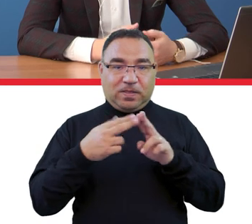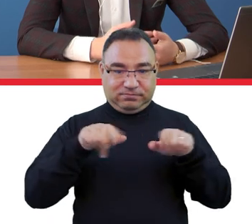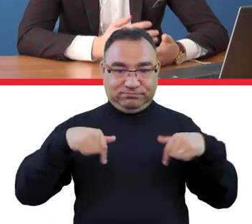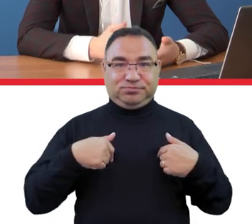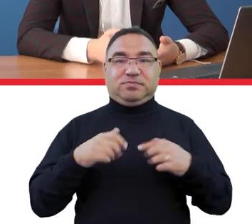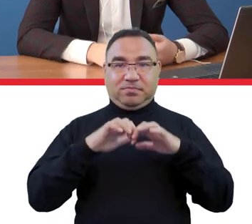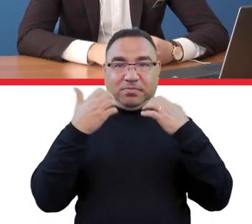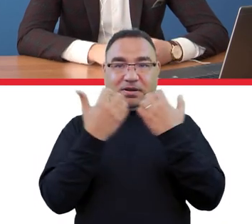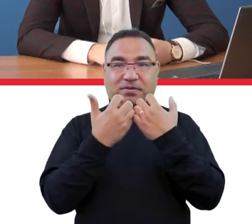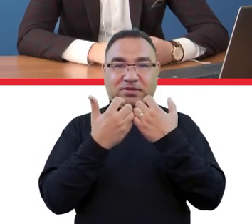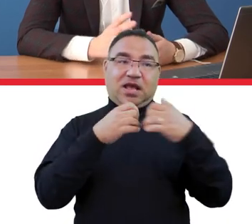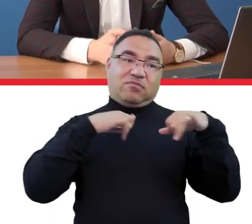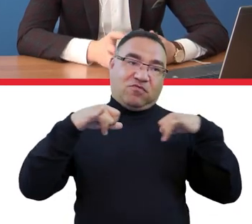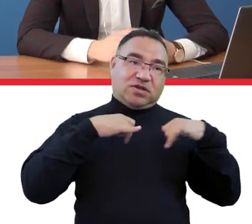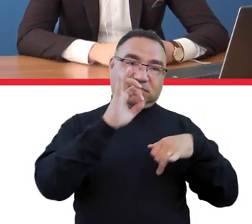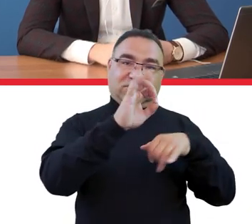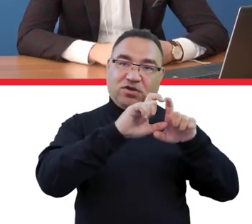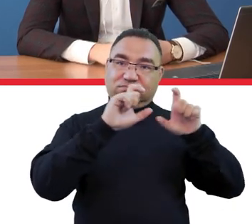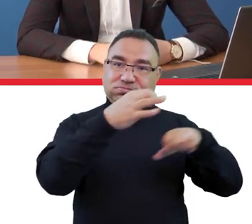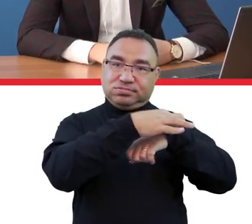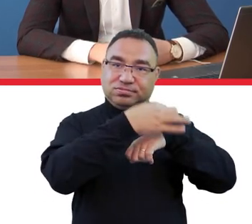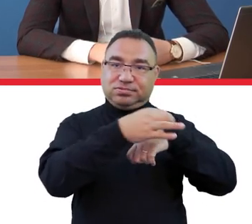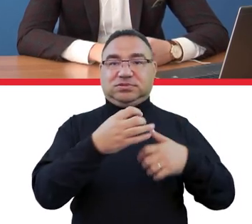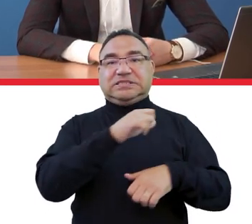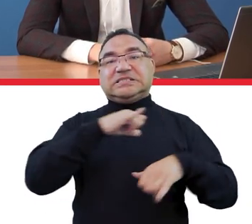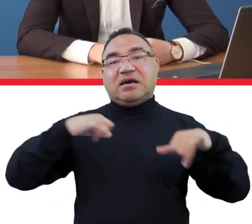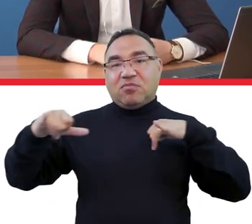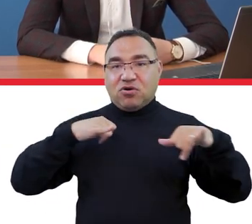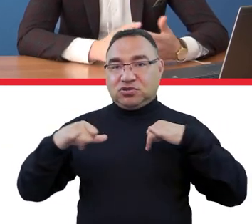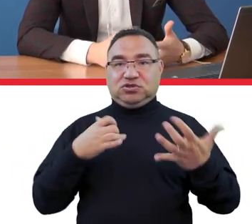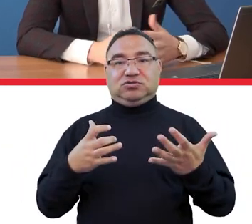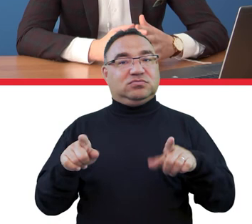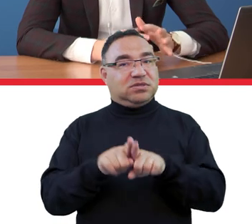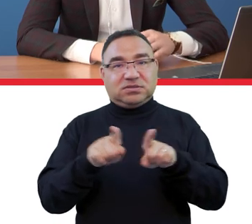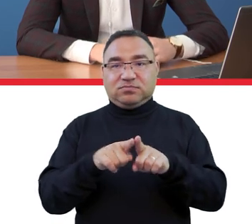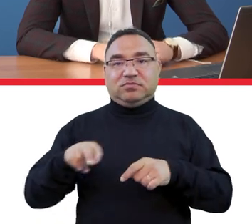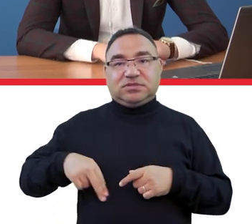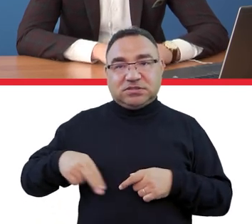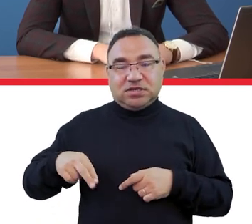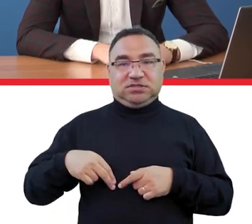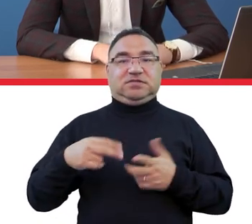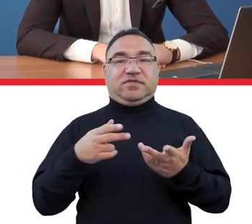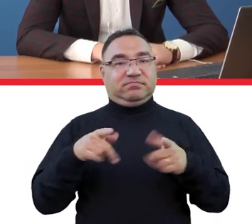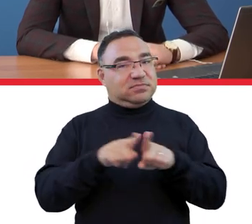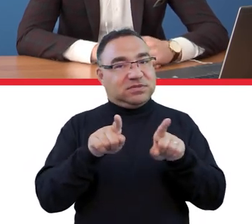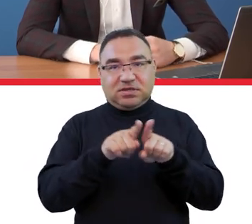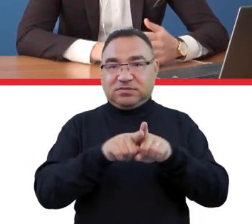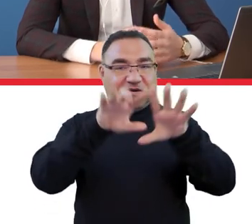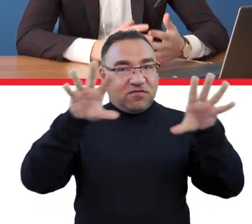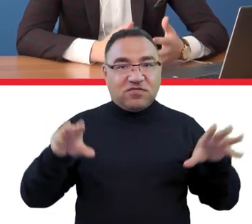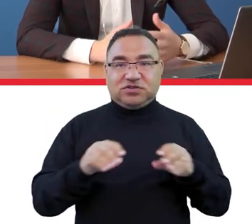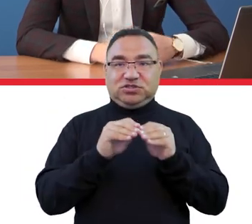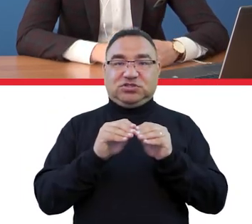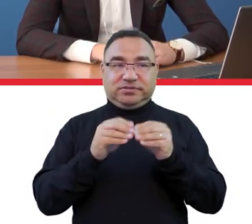nami jako z parlamentem ale również z władzami swojej uczelni ze samorządami studenckimi na swojej uczelni również z ministerstwem nauki i szkolenia wyższego wszyscy